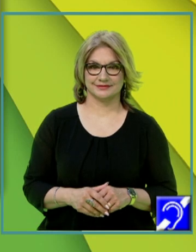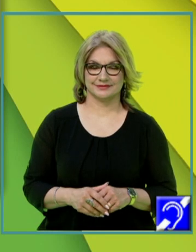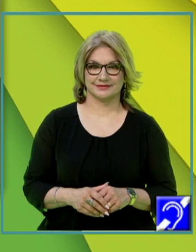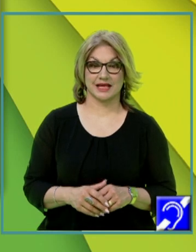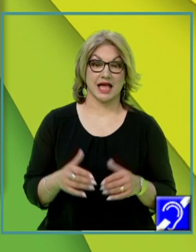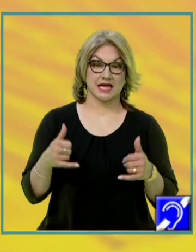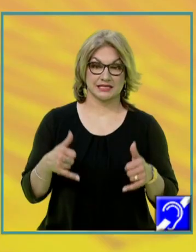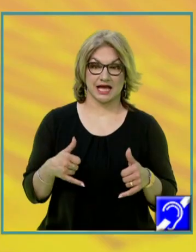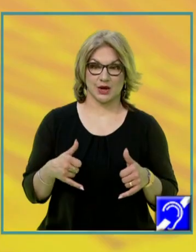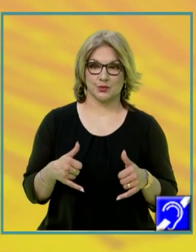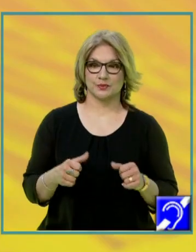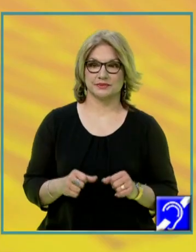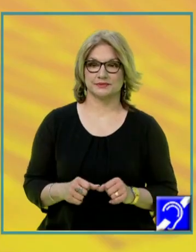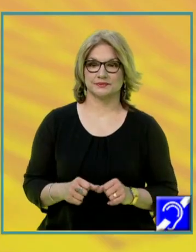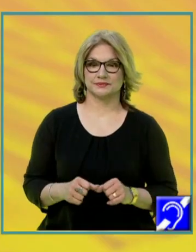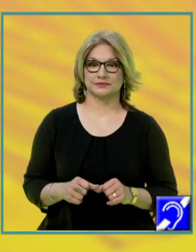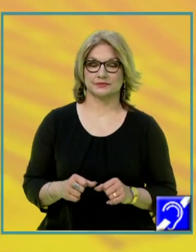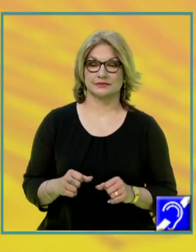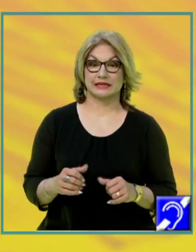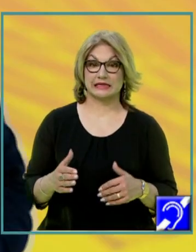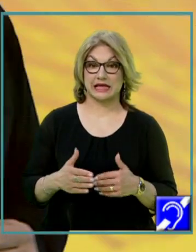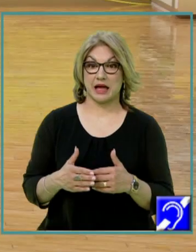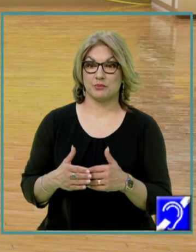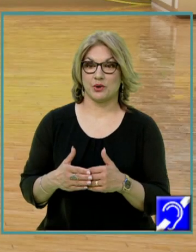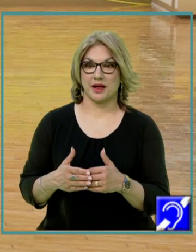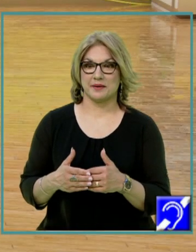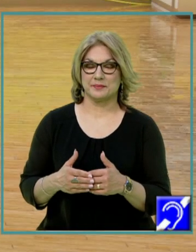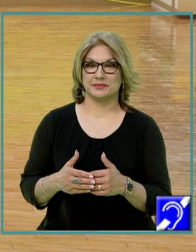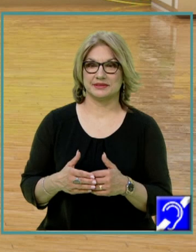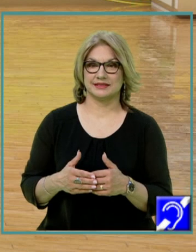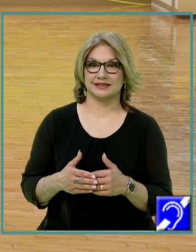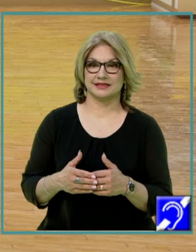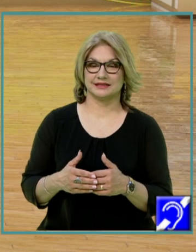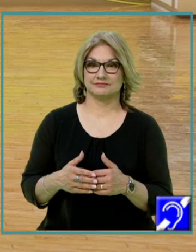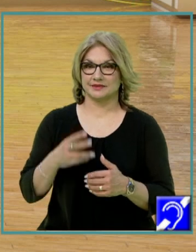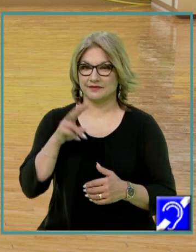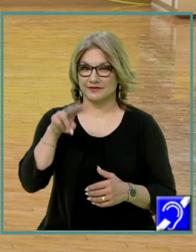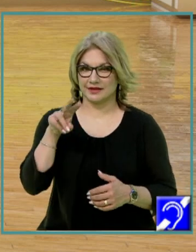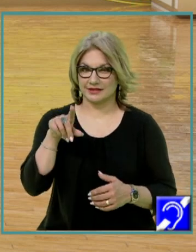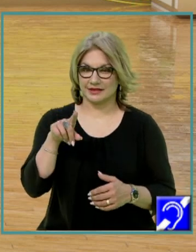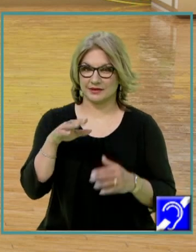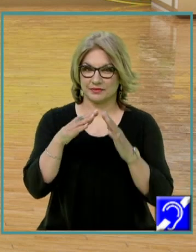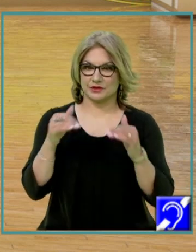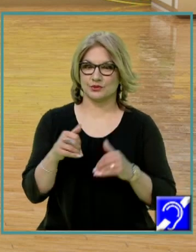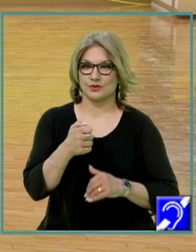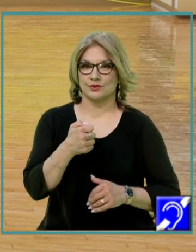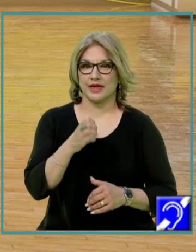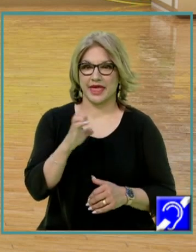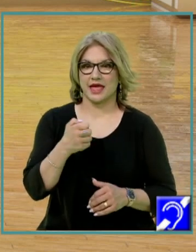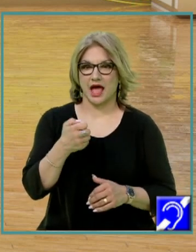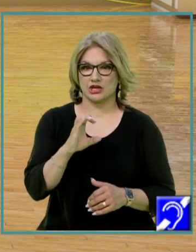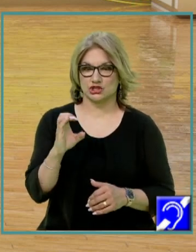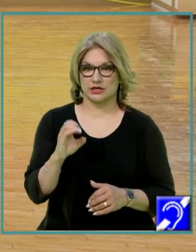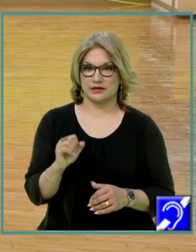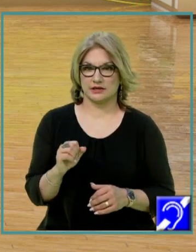Și acum ne apropiem. Trebuie să privim triunghiul EAC și observați că